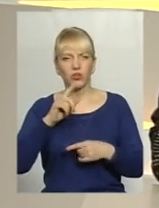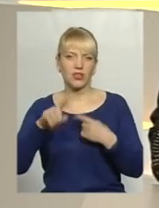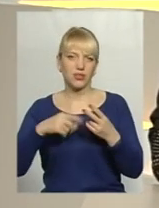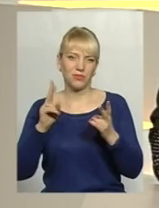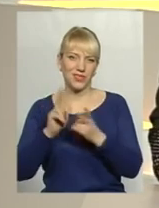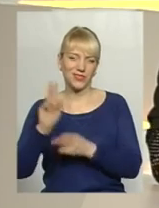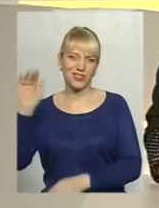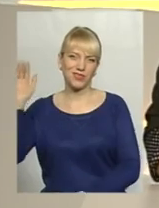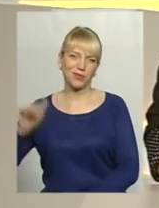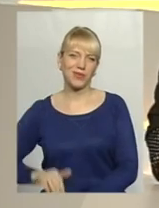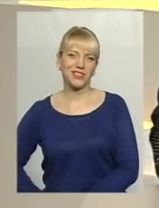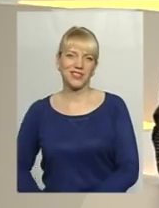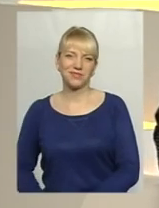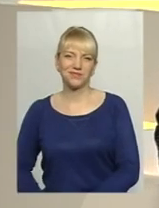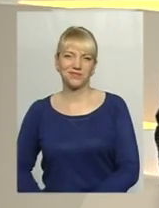наступних зустрічей.